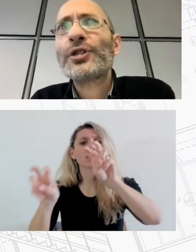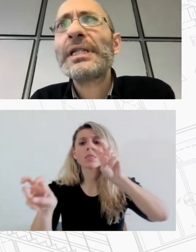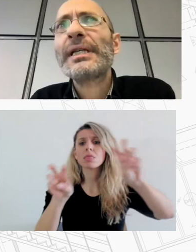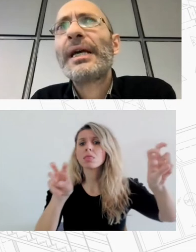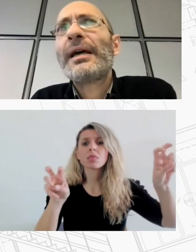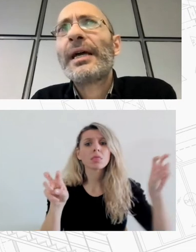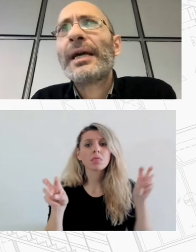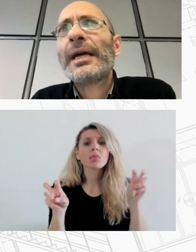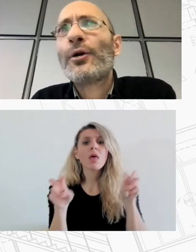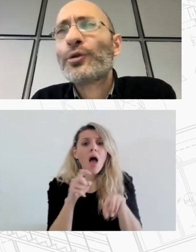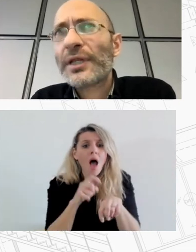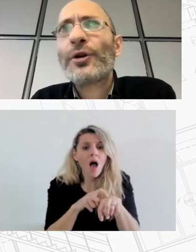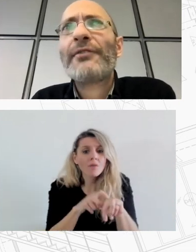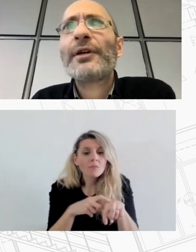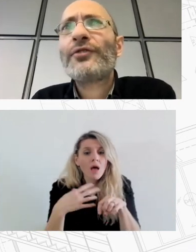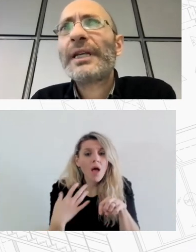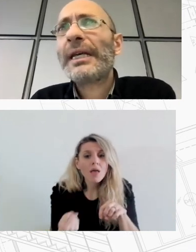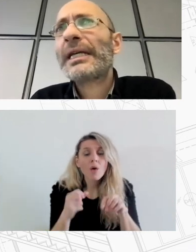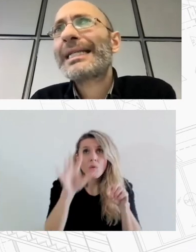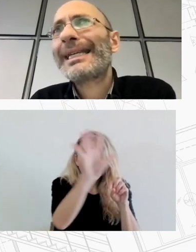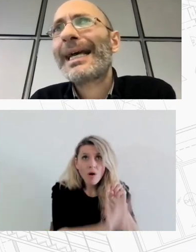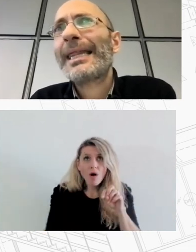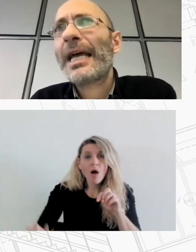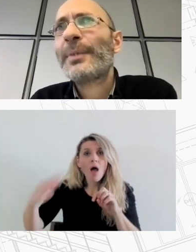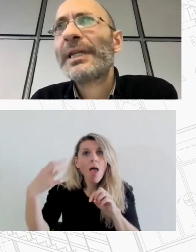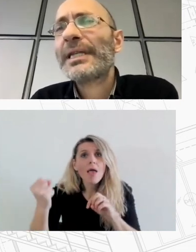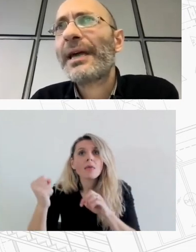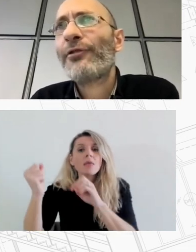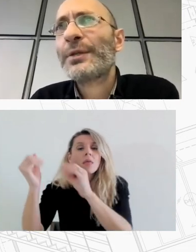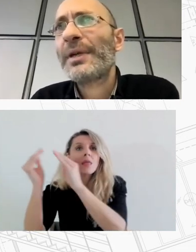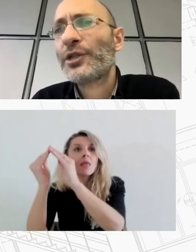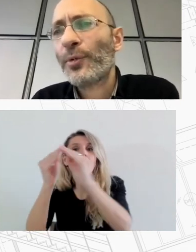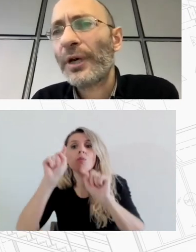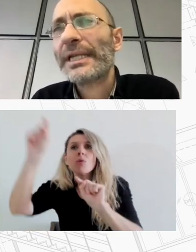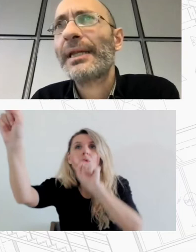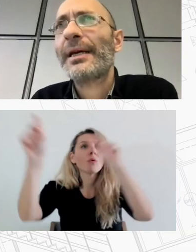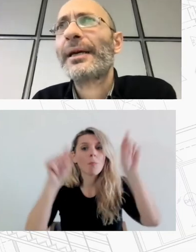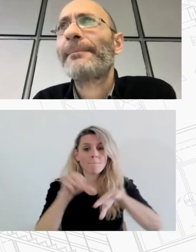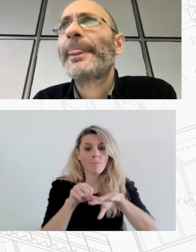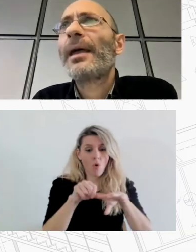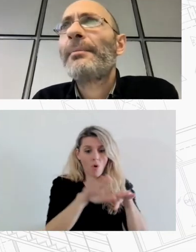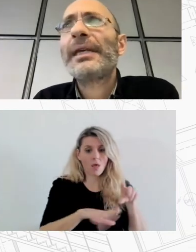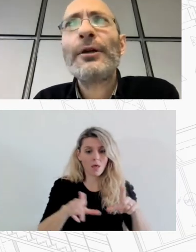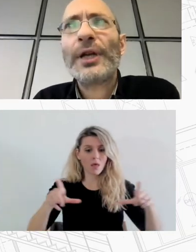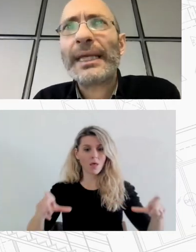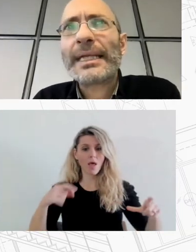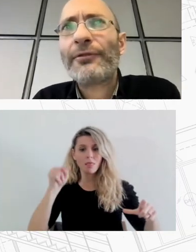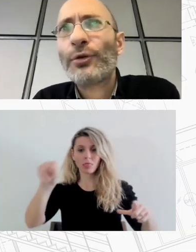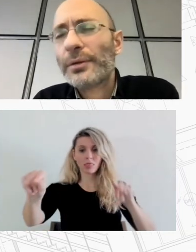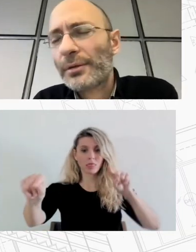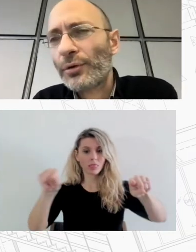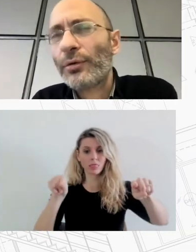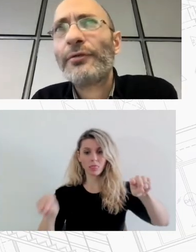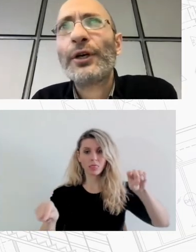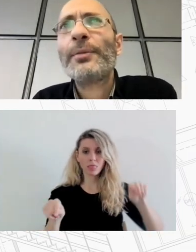πυκνώσεις ως προς τη γεωγραφία τους φαίνεται είναι σχετικά διάσπαρτες σε διάφορα σημεία της πόλης επικύλουν οι αιτίες για